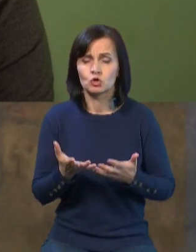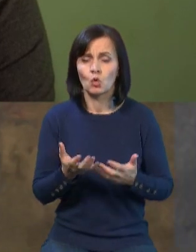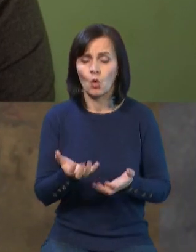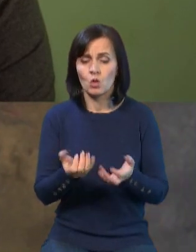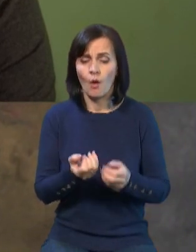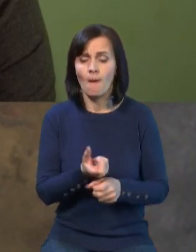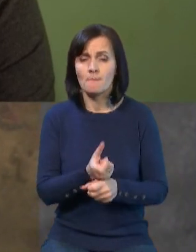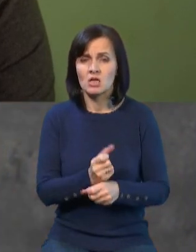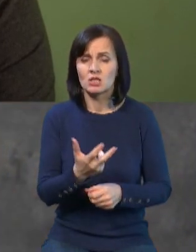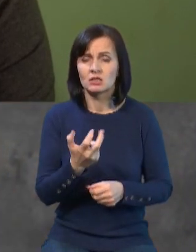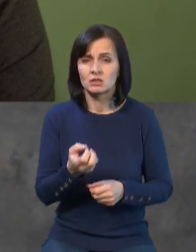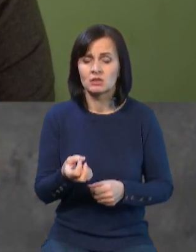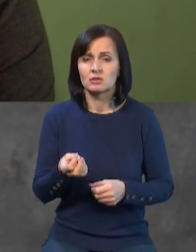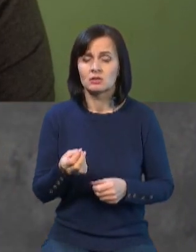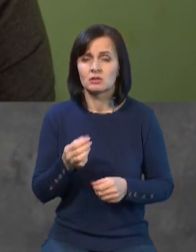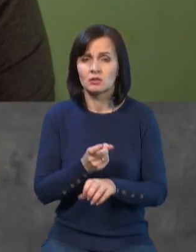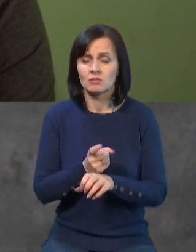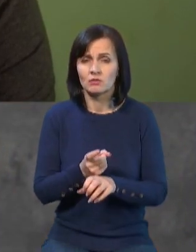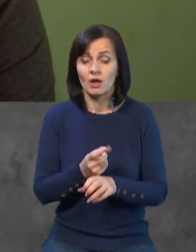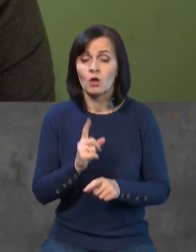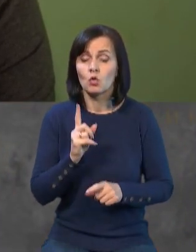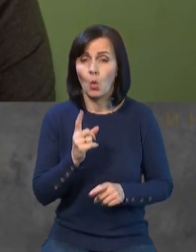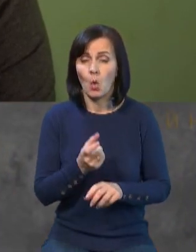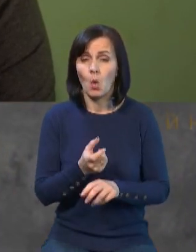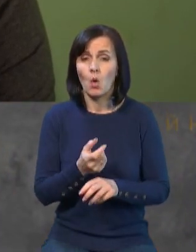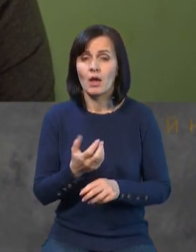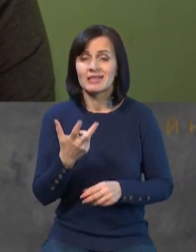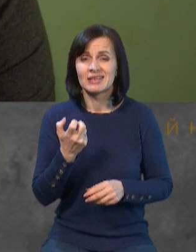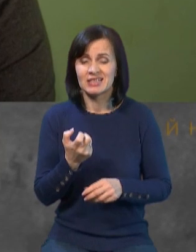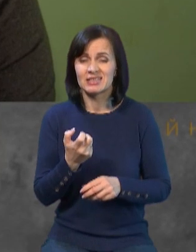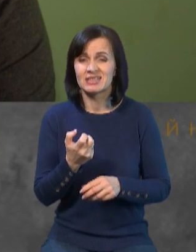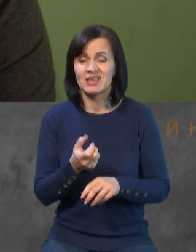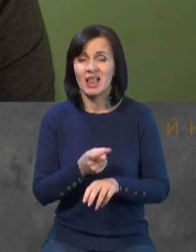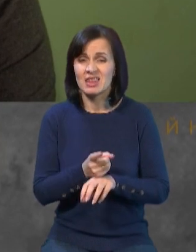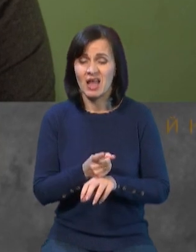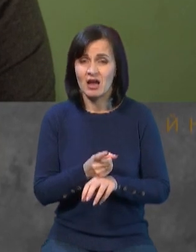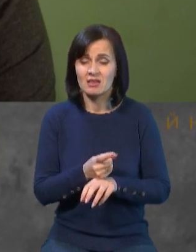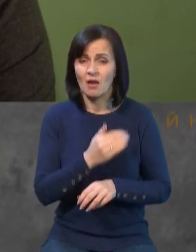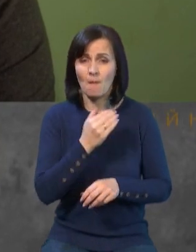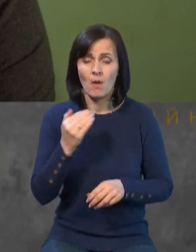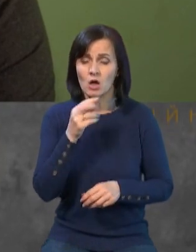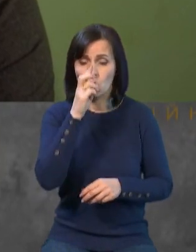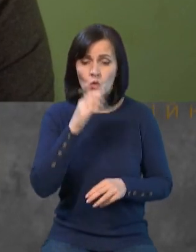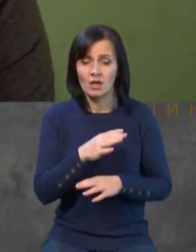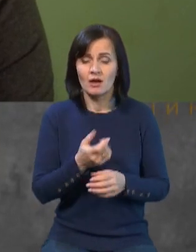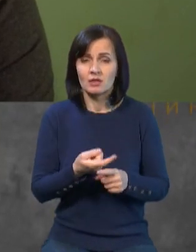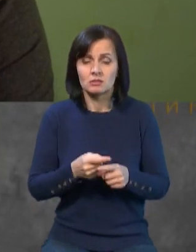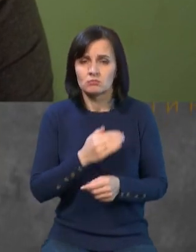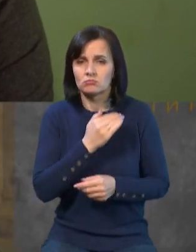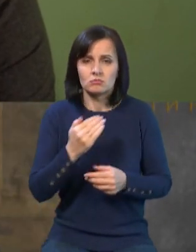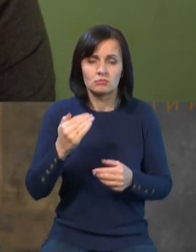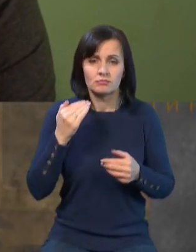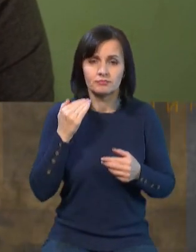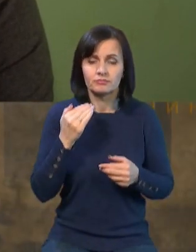танків для багатьох армій НАТО – це велика кількість. Тобто, ну, не рахуємо ті країни, які взагалі, наприклад, не мають